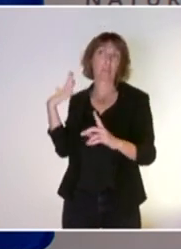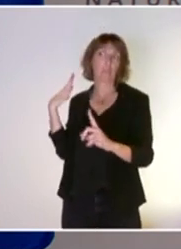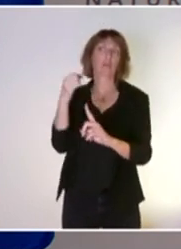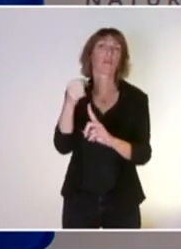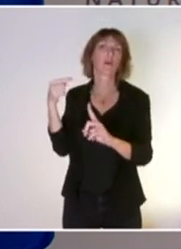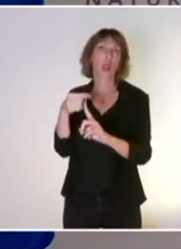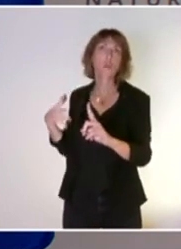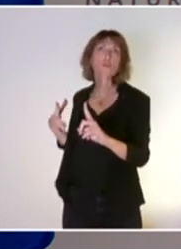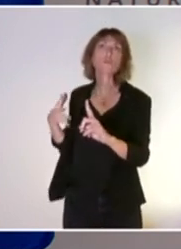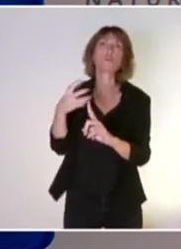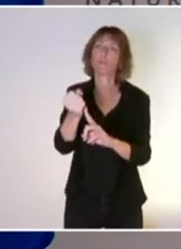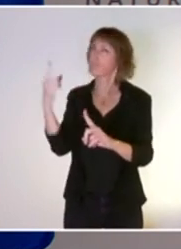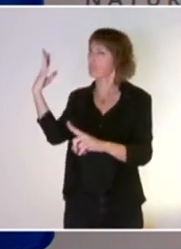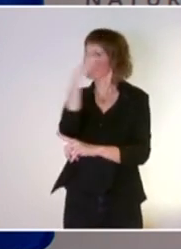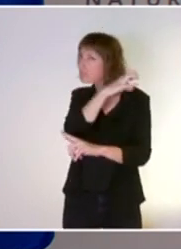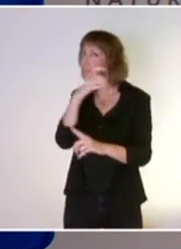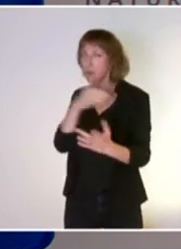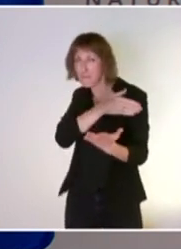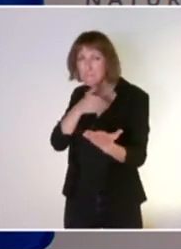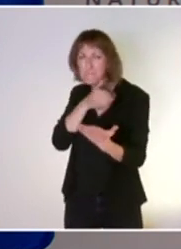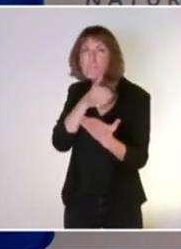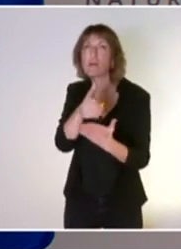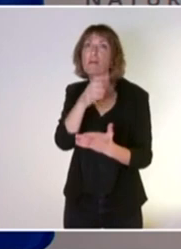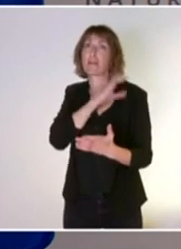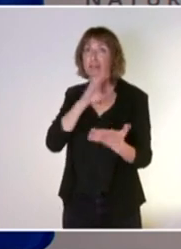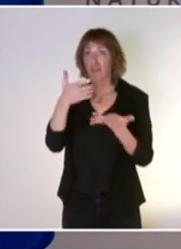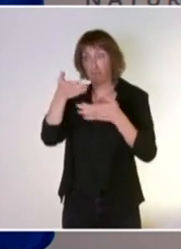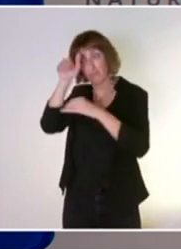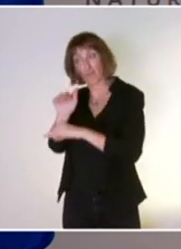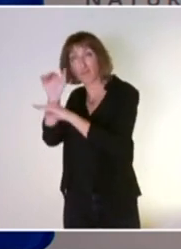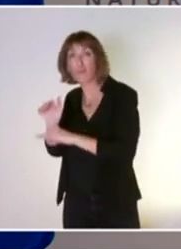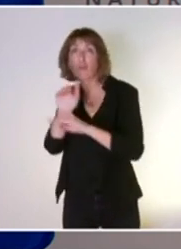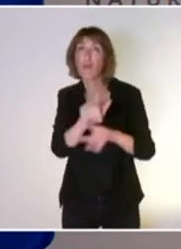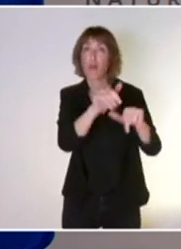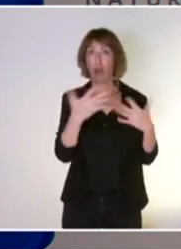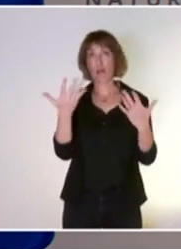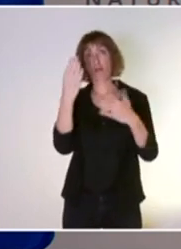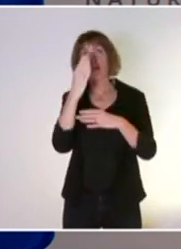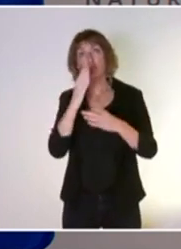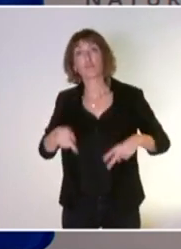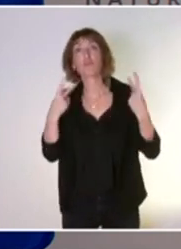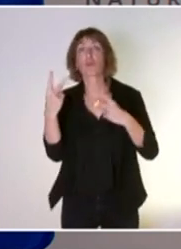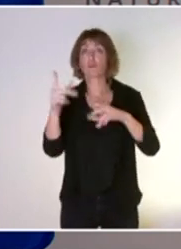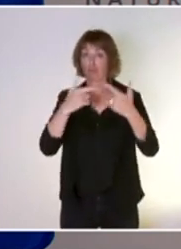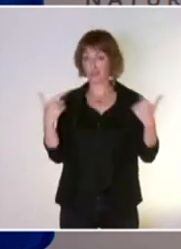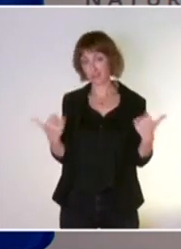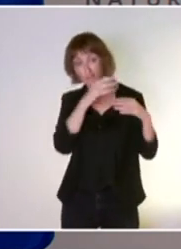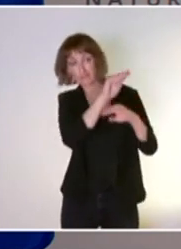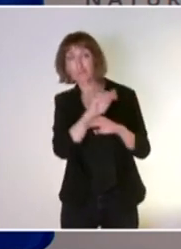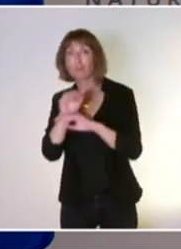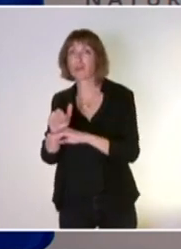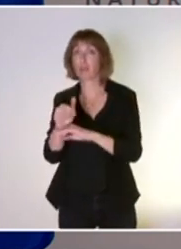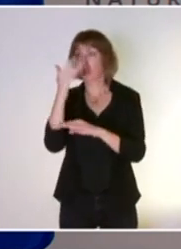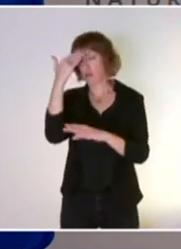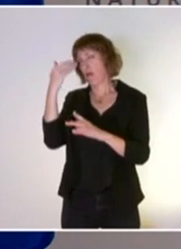à tenir nos trajectoires de réduction de l'érosion de la biodiversité, de protection des espaces et des espèces. Et aujourd'hui, nous avons